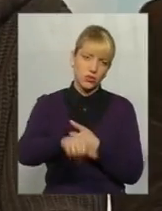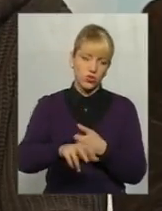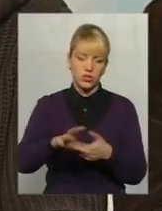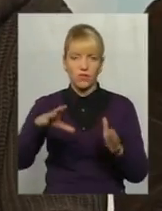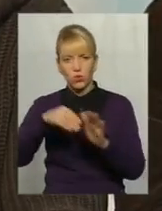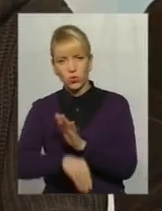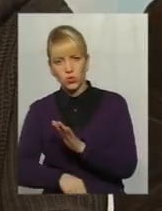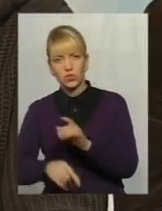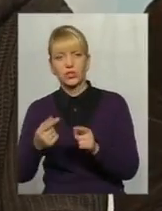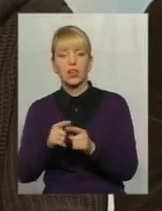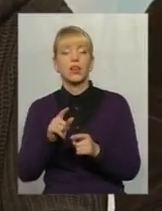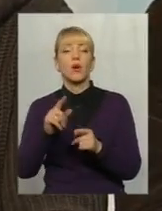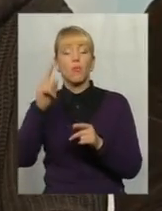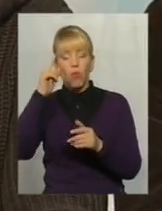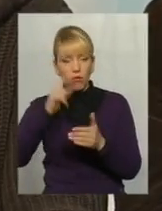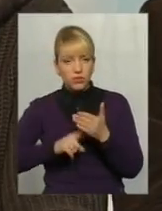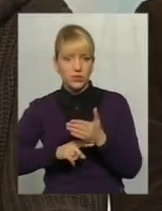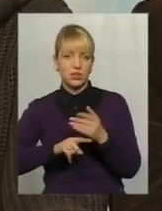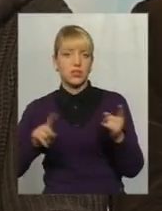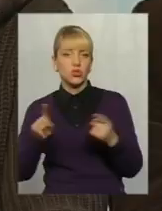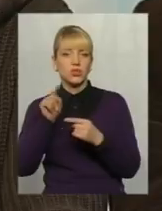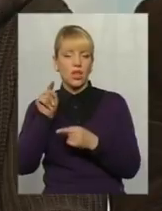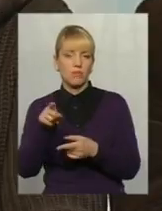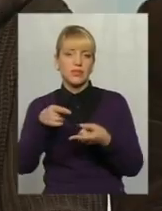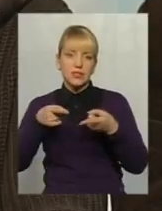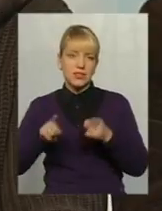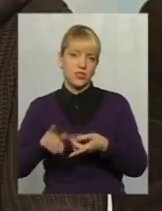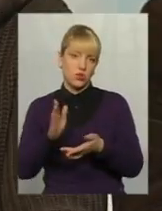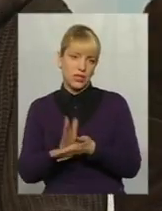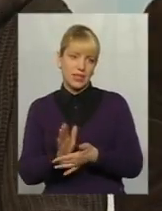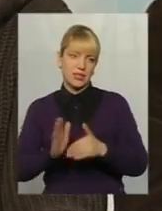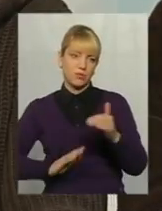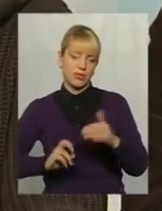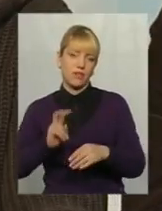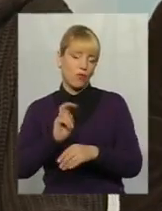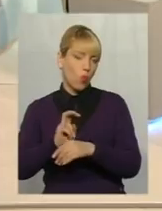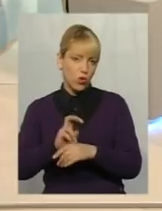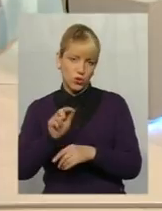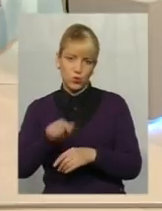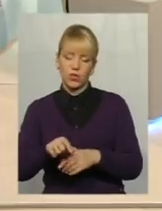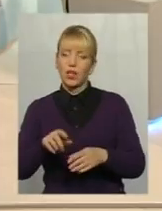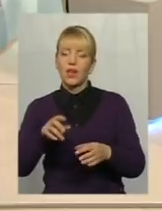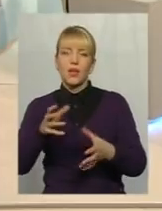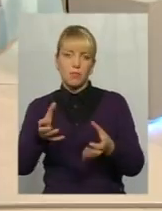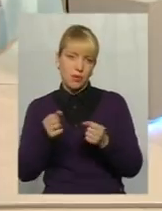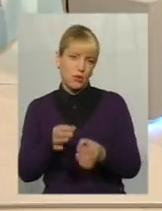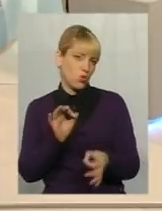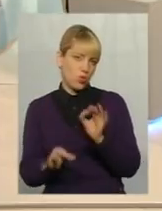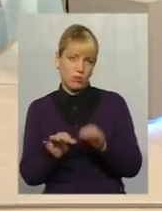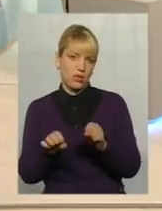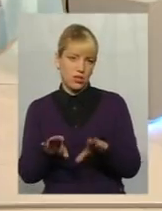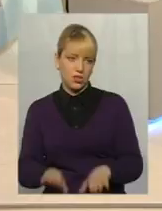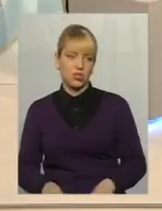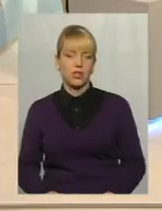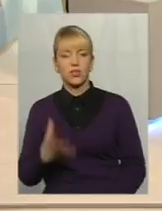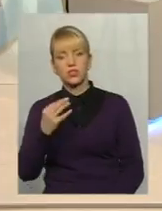реєстру. Повірте, що там дійсно спеціалісти ходять туди, приймають адекватні рішення. Дякую, Сергій. Ще